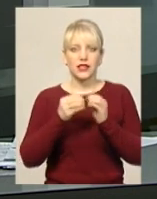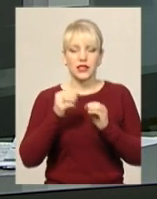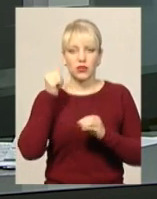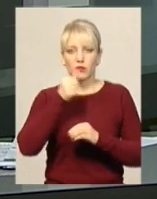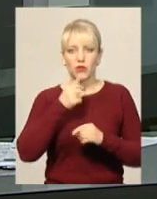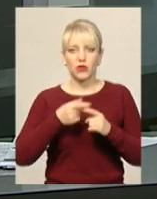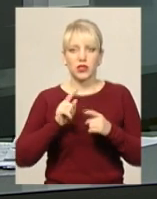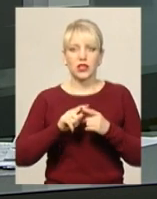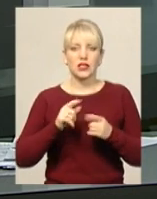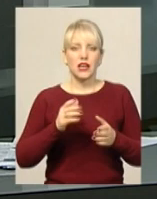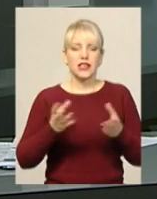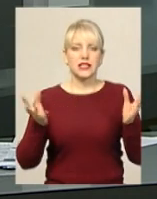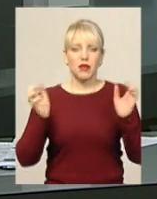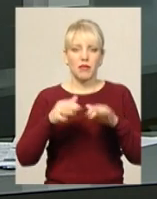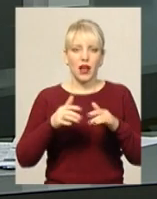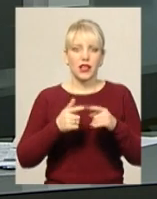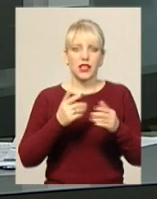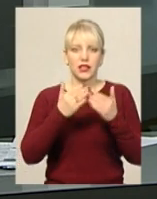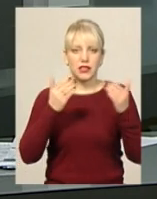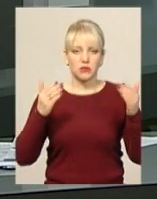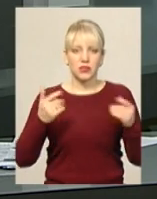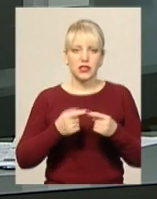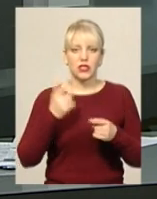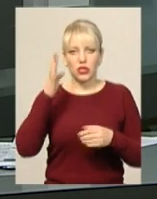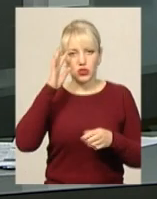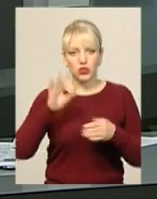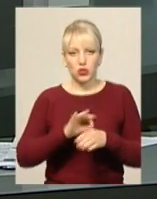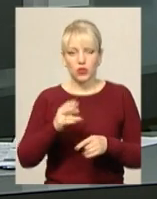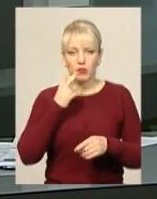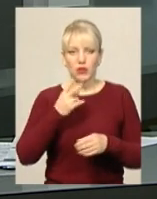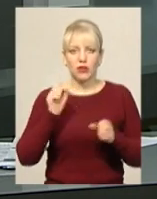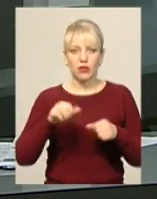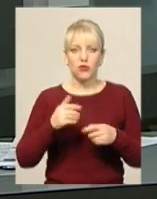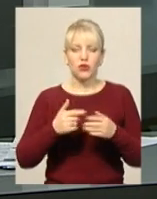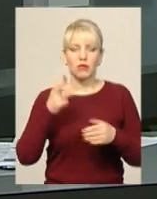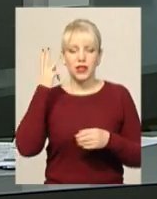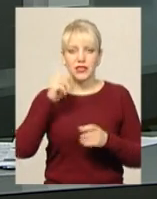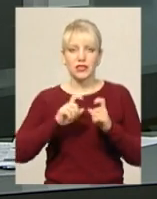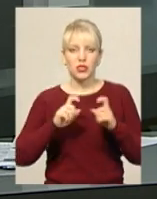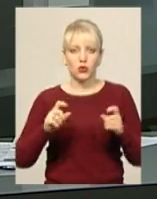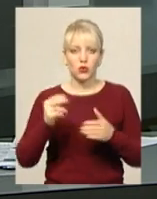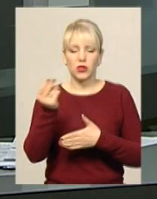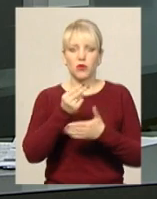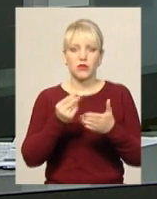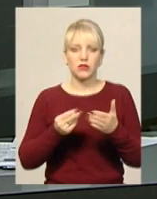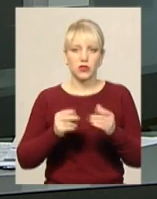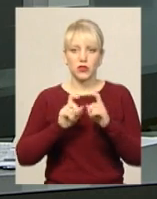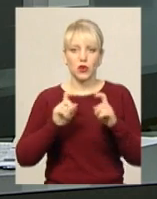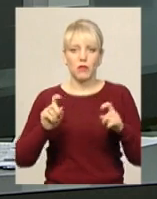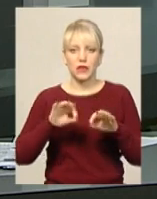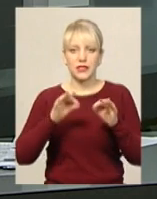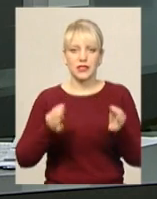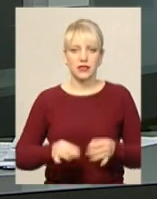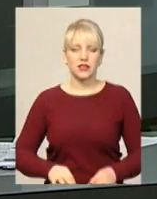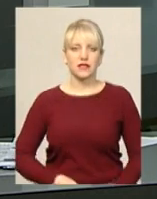картин мисткині зібрав в експозицію її чоловік. Побачити виставку можна у Хмельницькій дитячій школі образотворчого та декоративно-прикладного мистецтва.